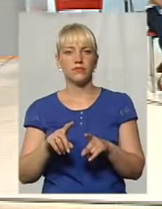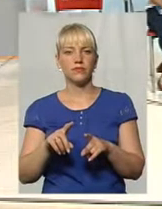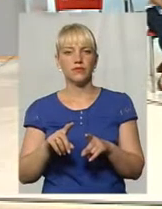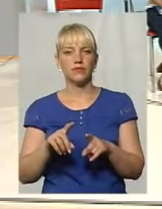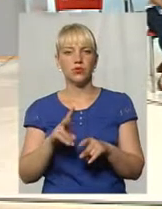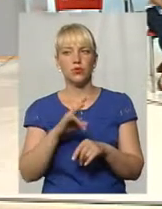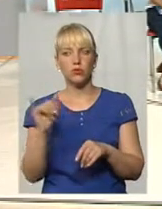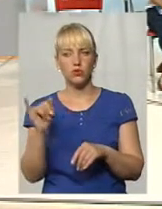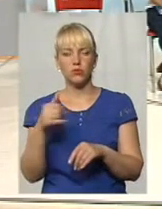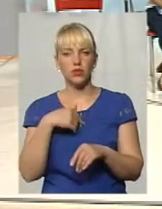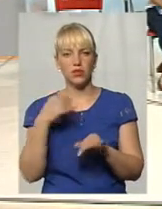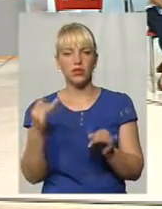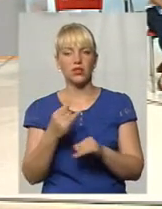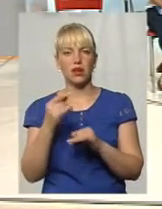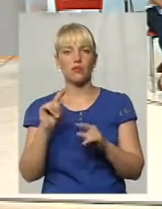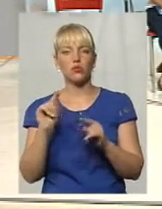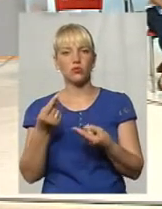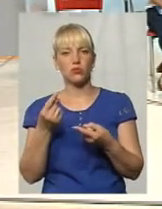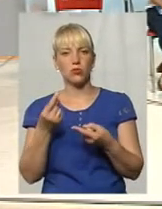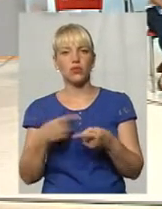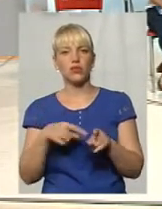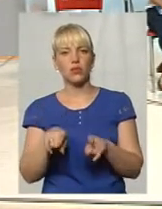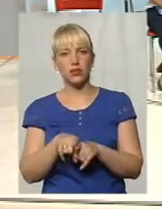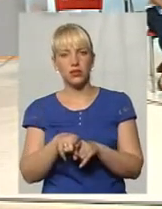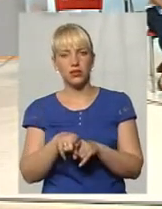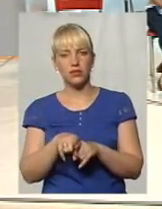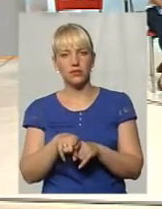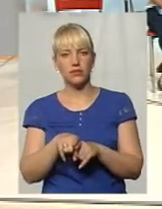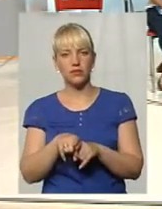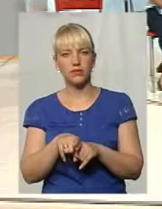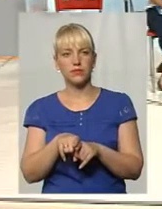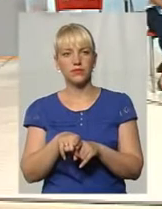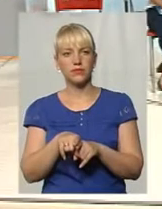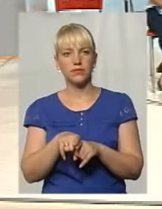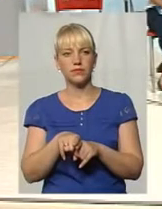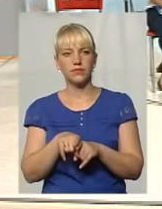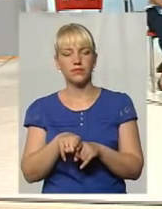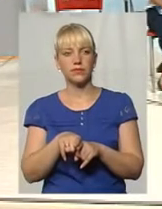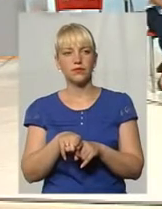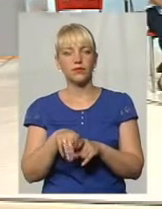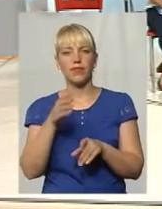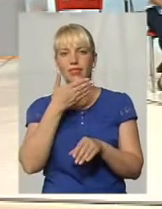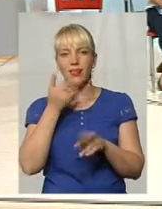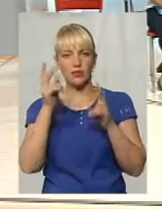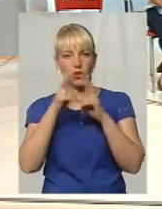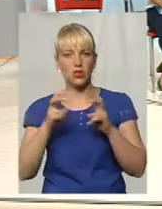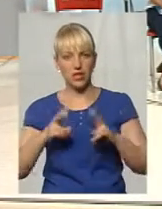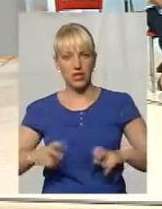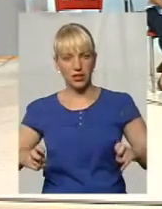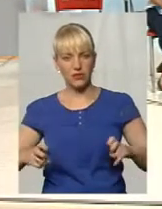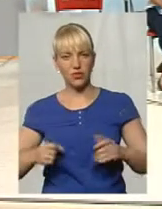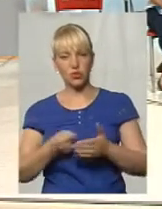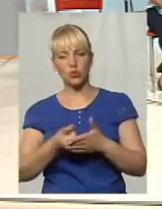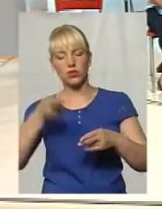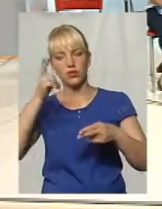Мене цікавить, чому таким чином, не дослідивши до